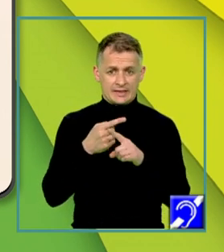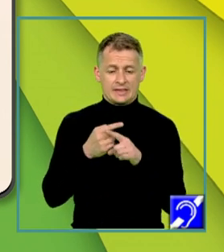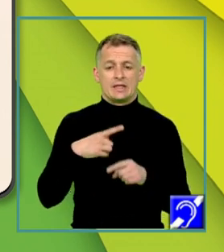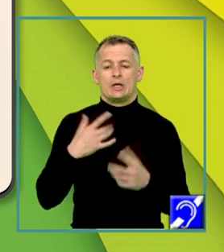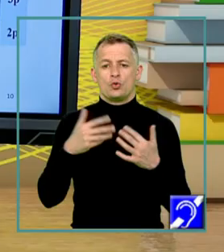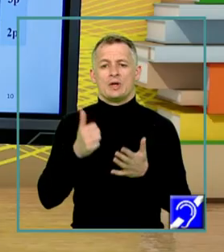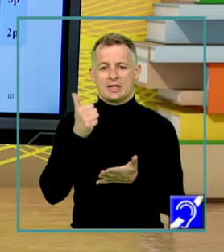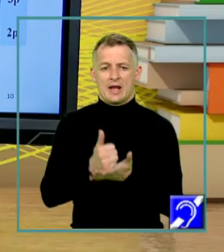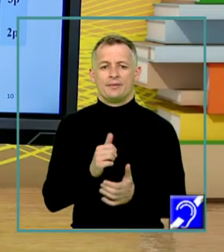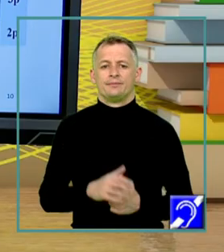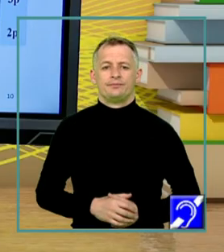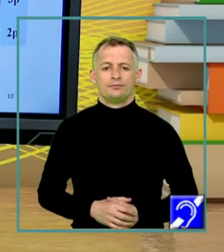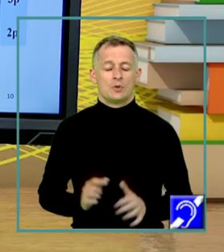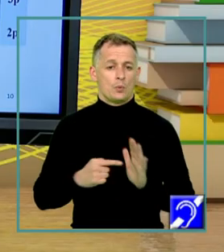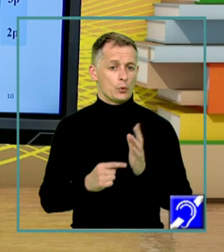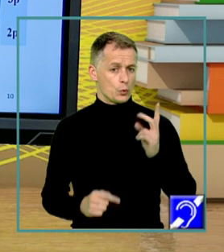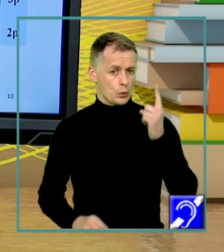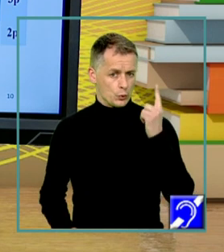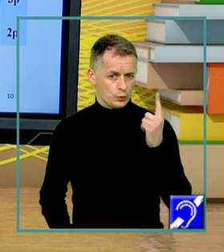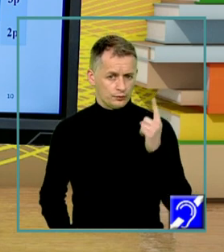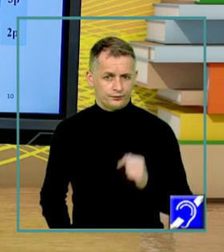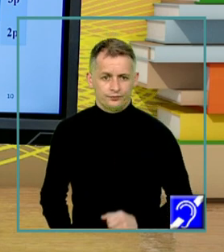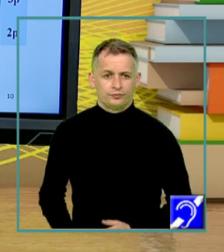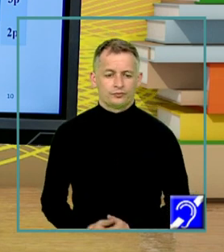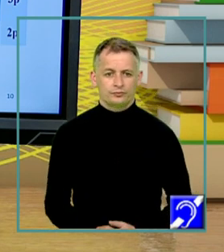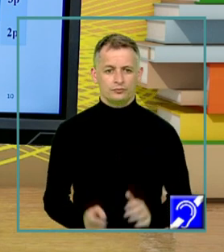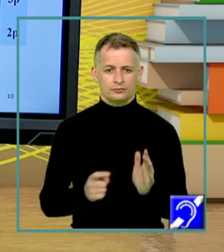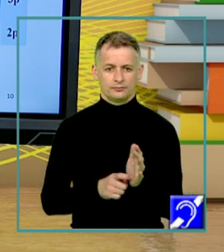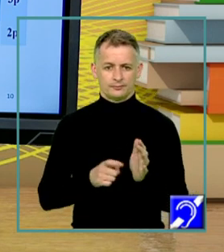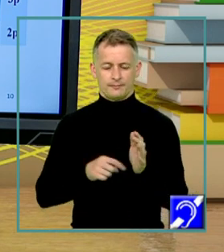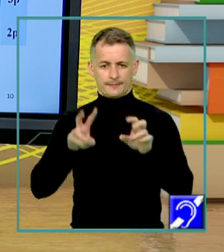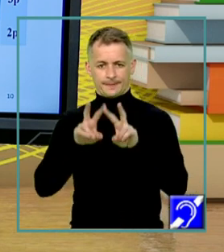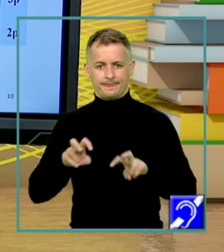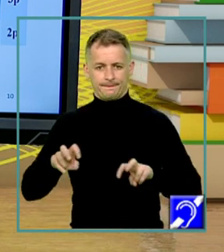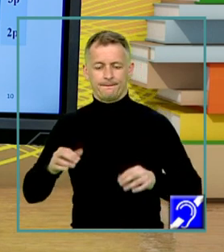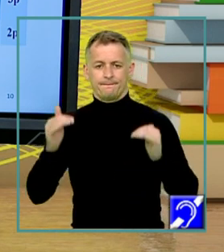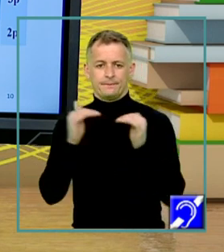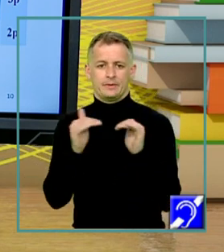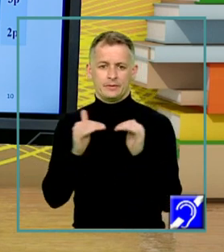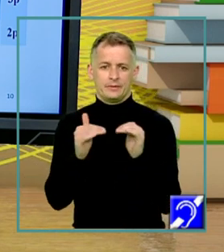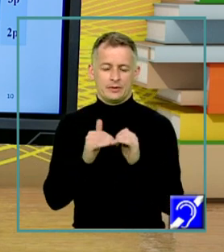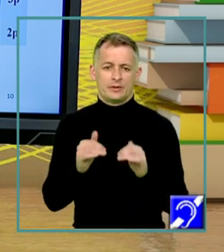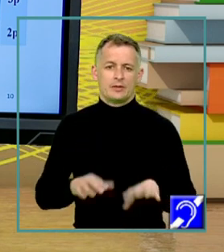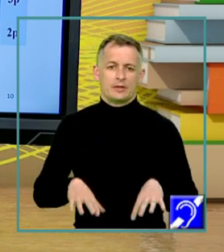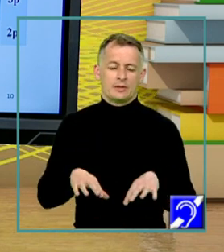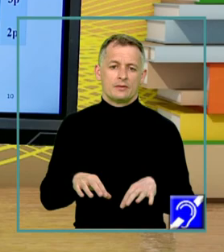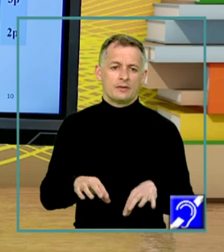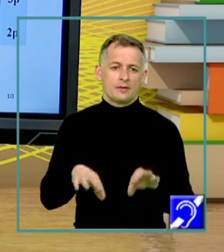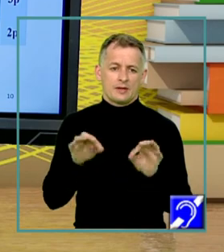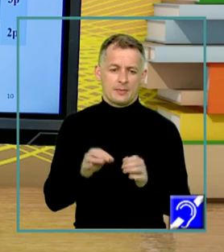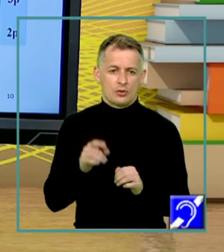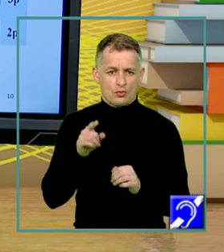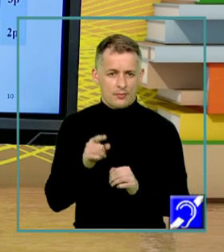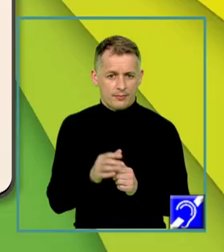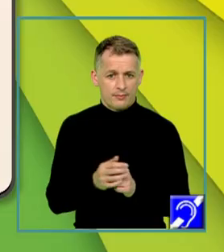număr real. La punctul 1 se cere verificarea egalității determinantul matricei A egal